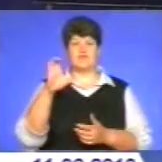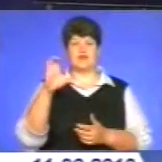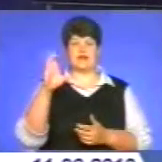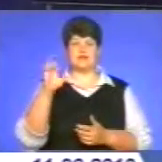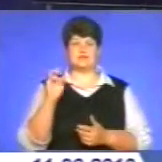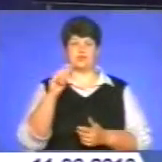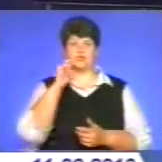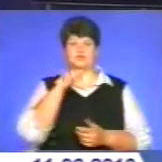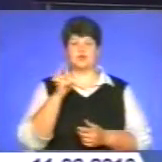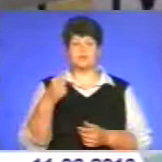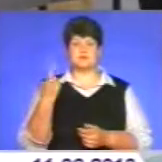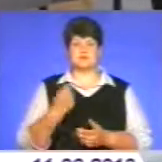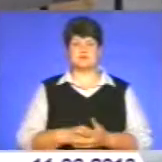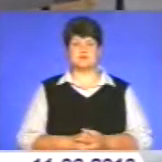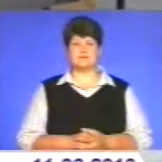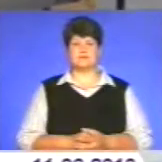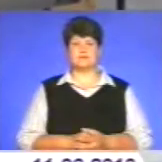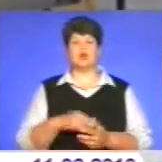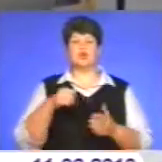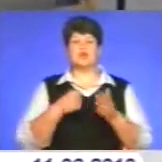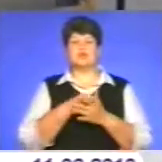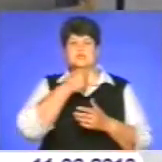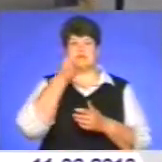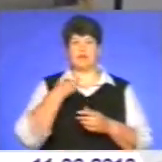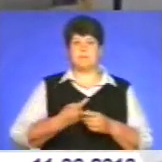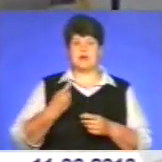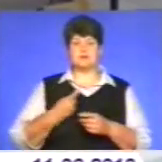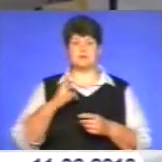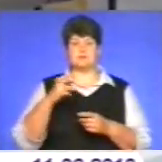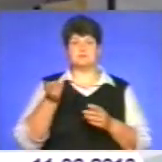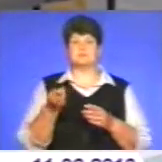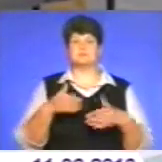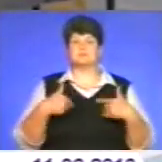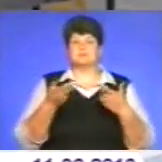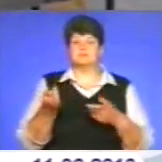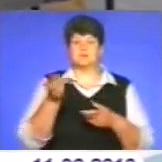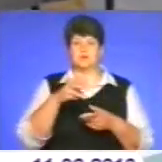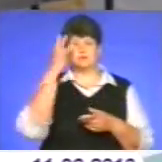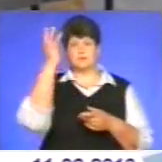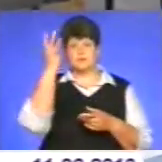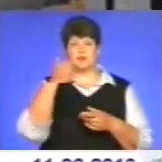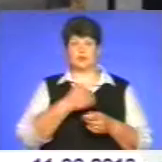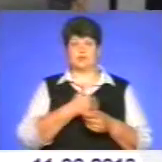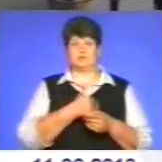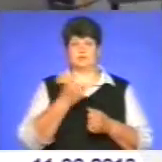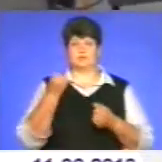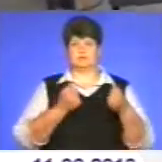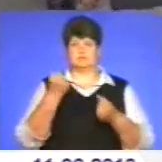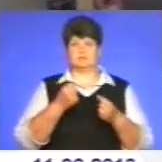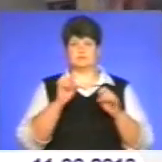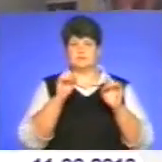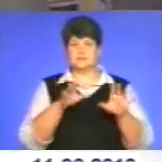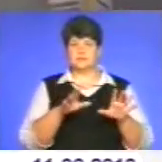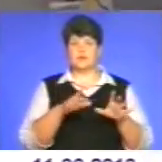Тернопільській області. До старшого майстра комбінату звернувся хмельничанин, який бажав оволодіти фахом водія. Працівник